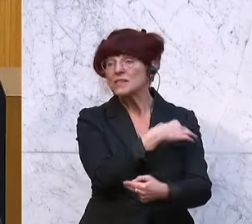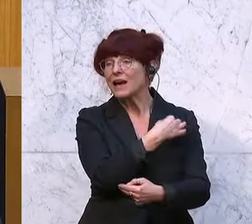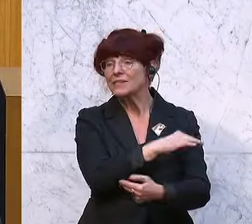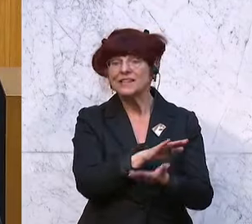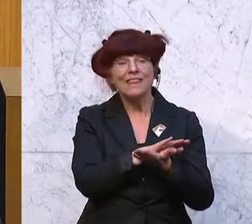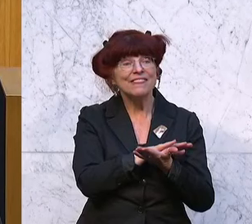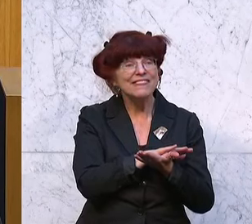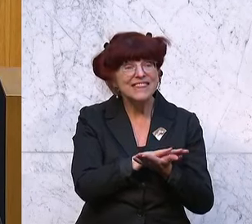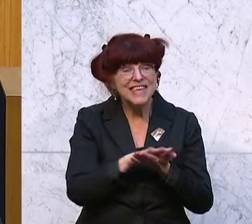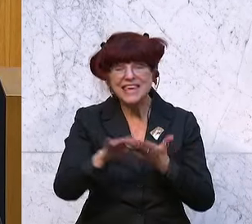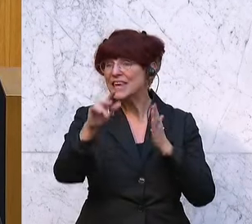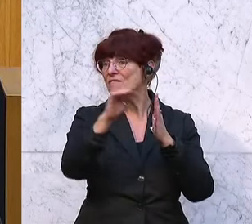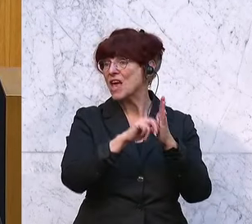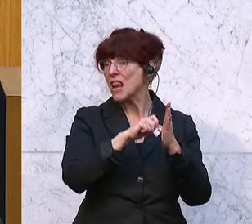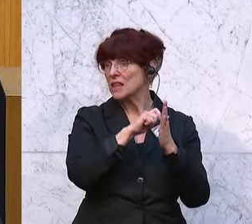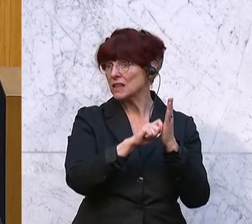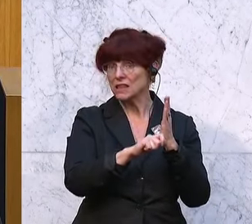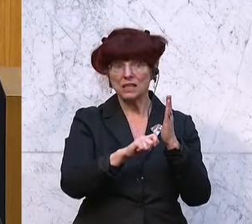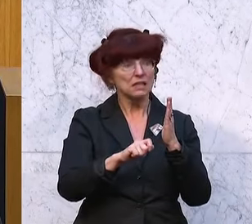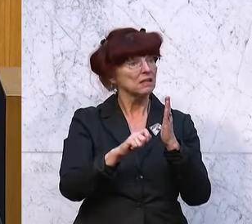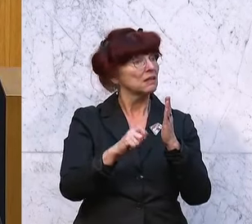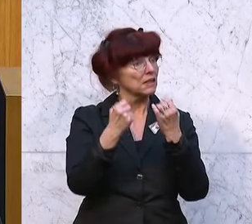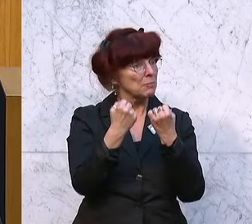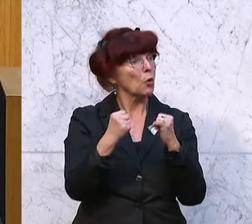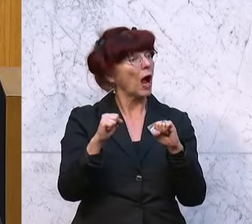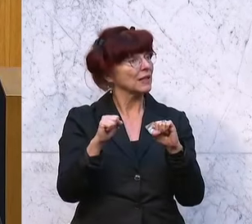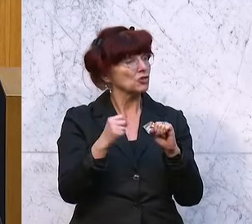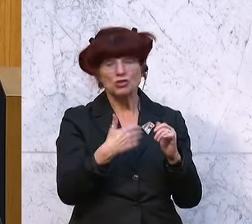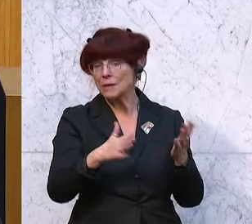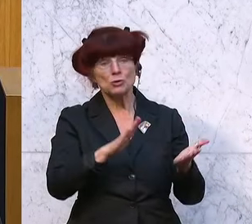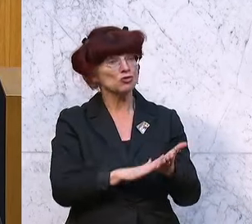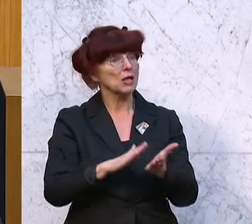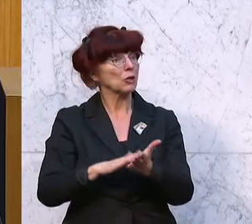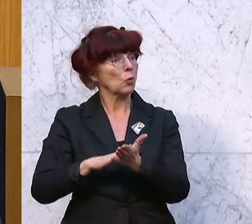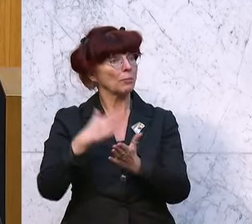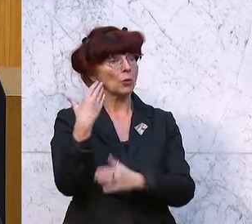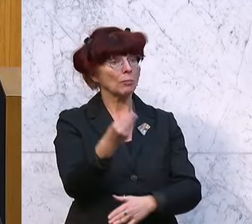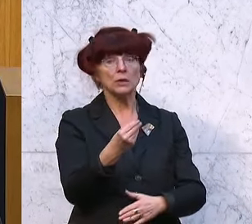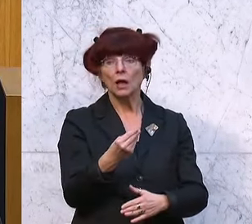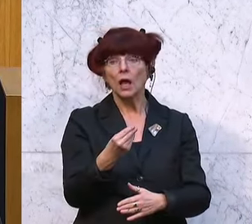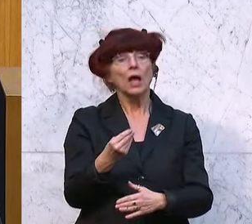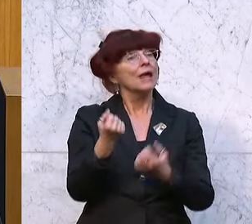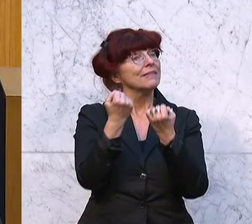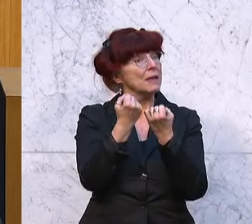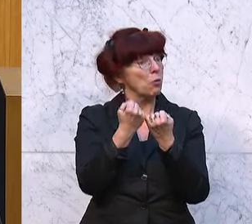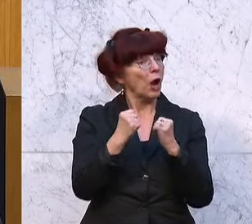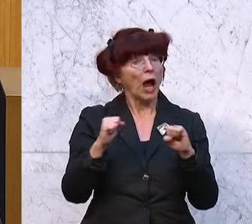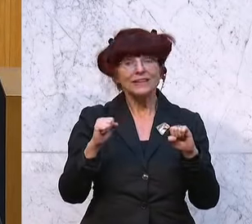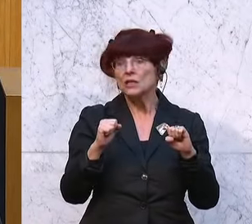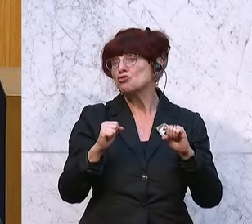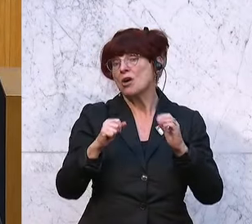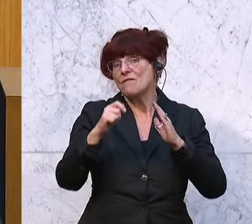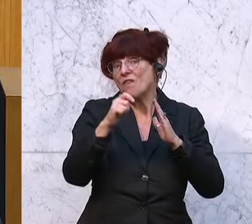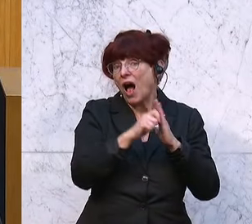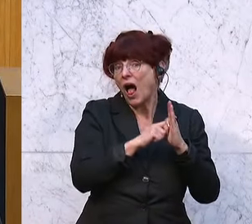demokratische Wahl in dieser Funktion irgendwie bestätigt worden ist, der nie durch eine demokratische Wahl auch nur